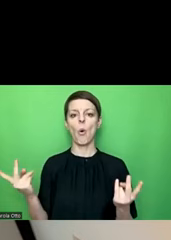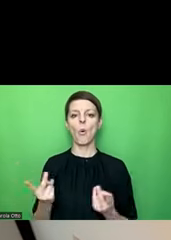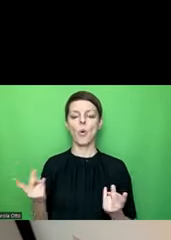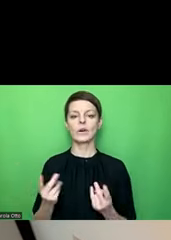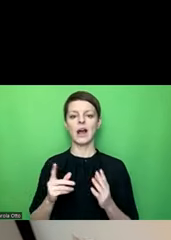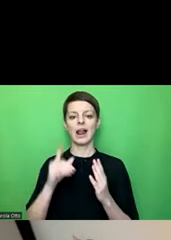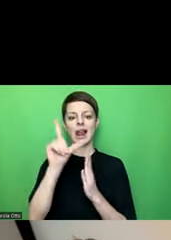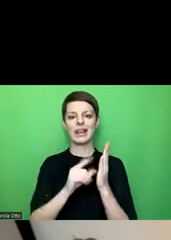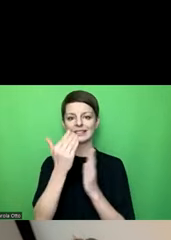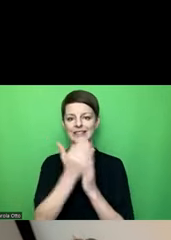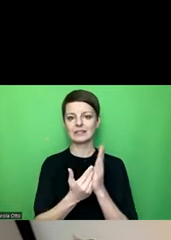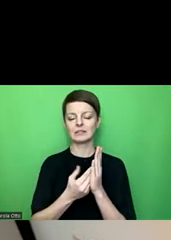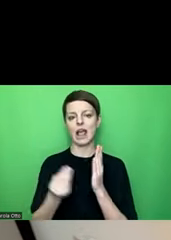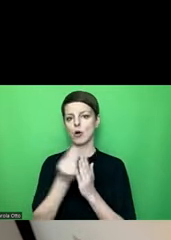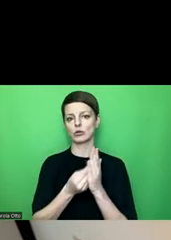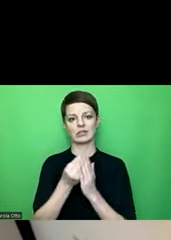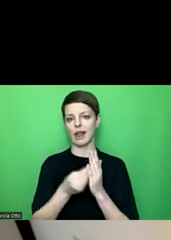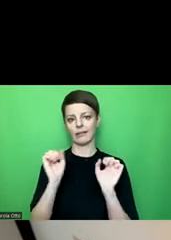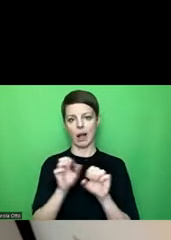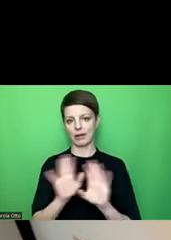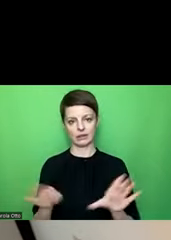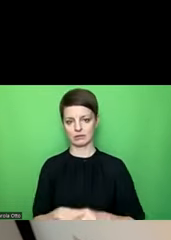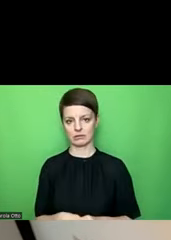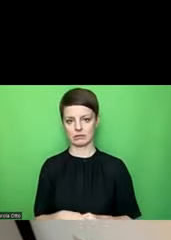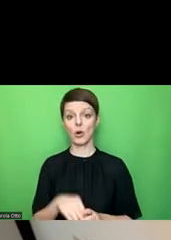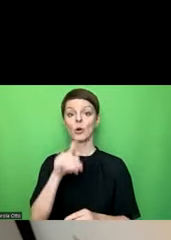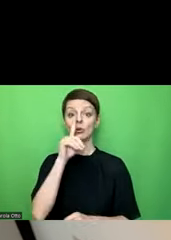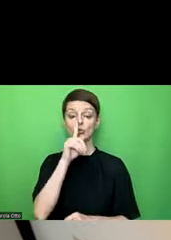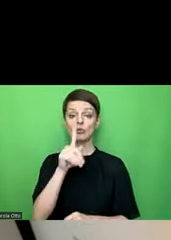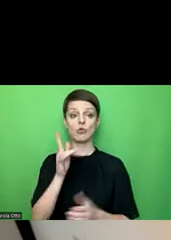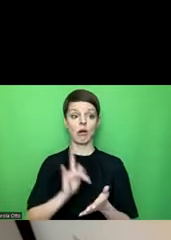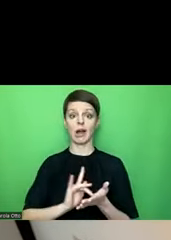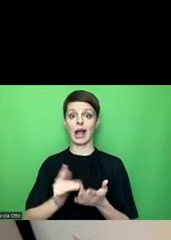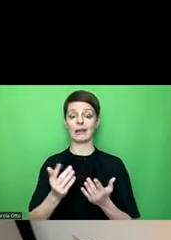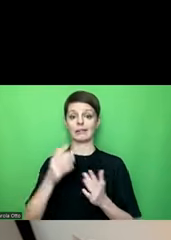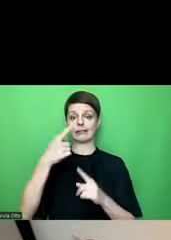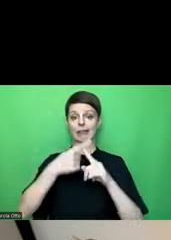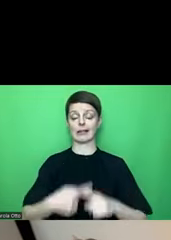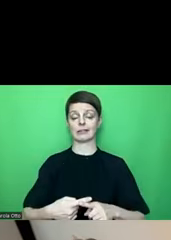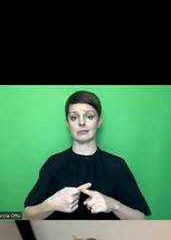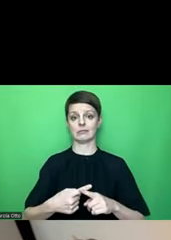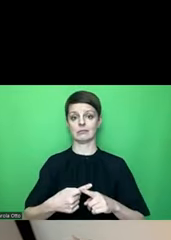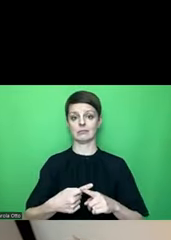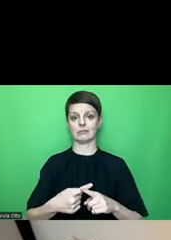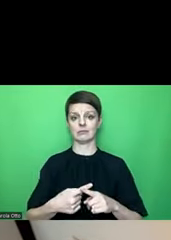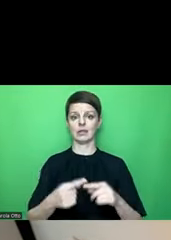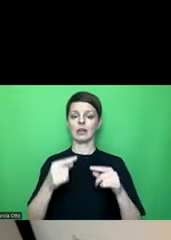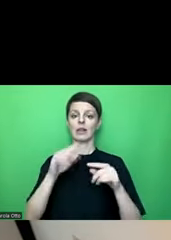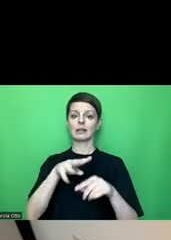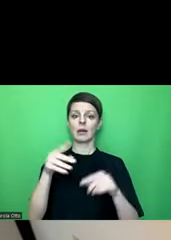Listen auszeichnen, sondern man hat einfach nur den puren Text, den man in Tabellenzellen